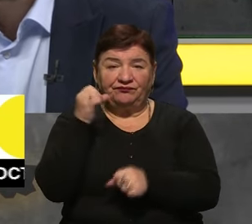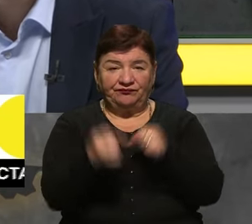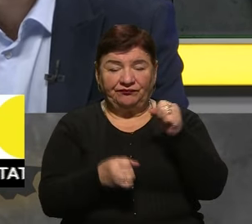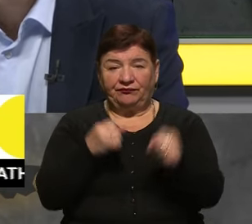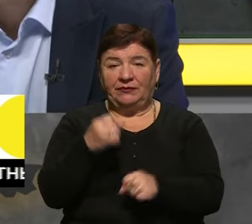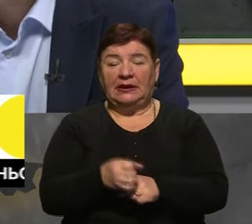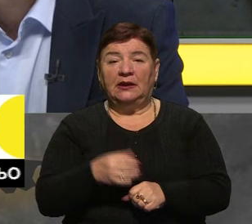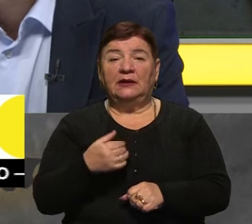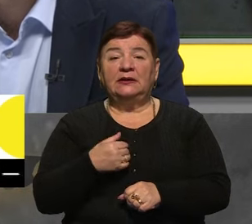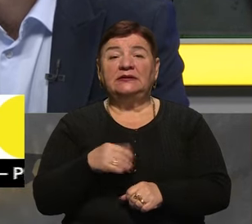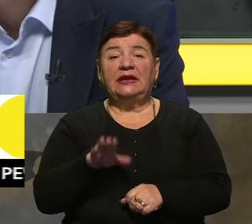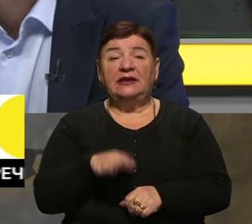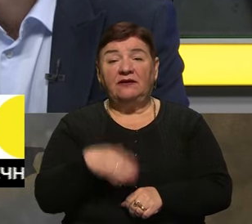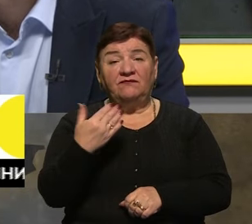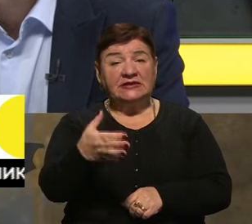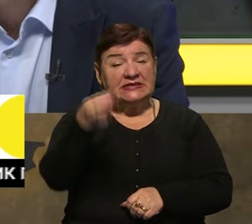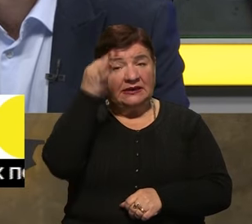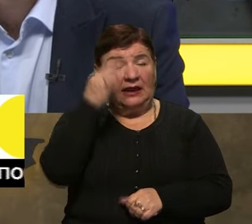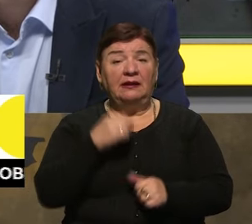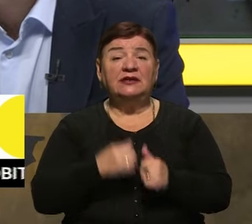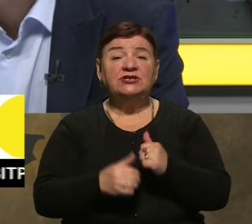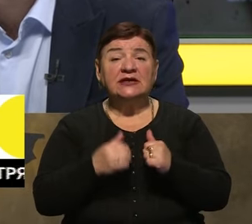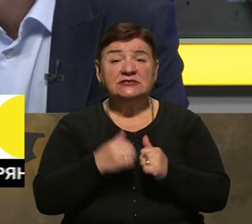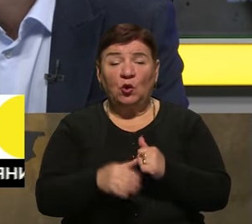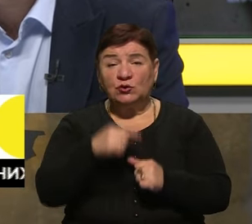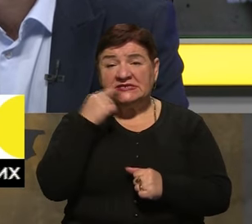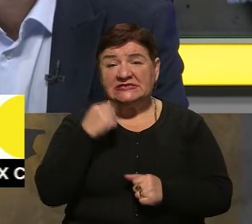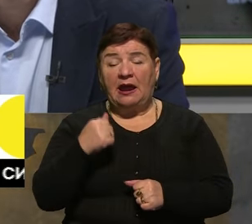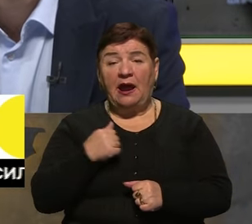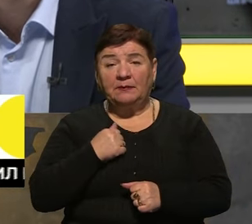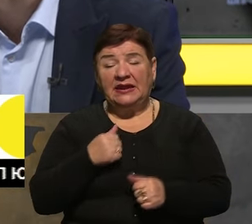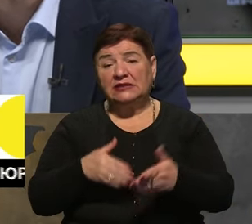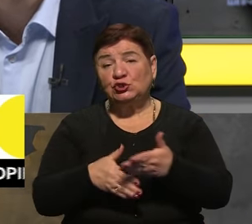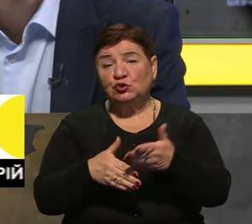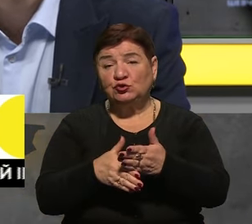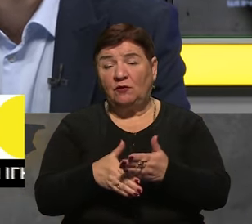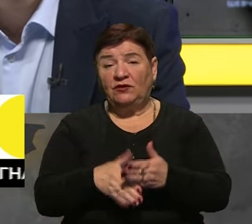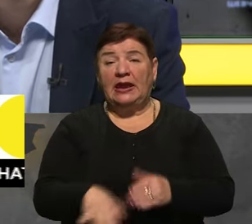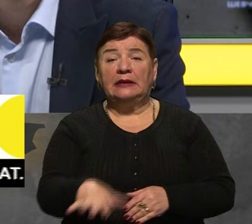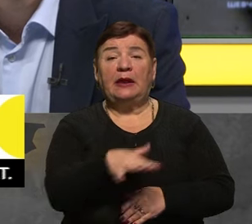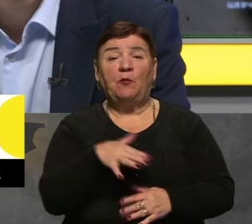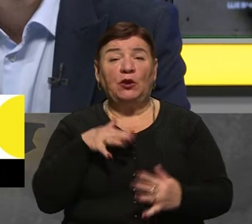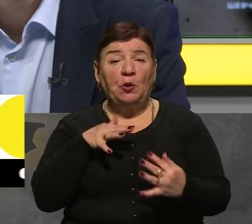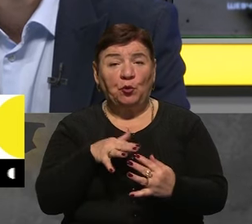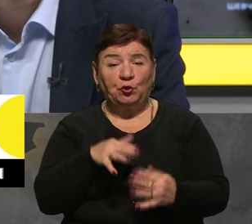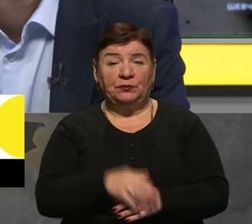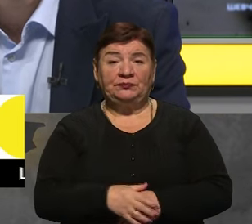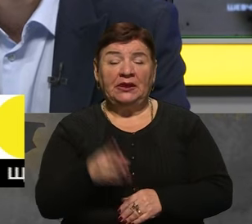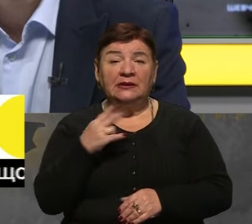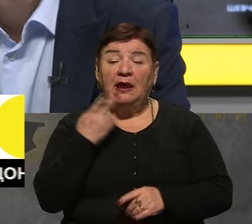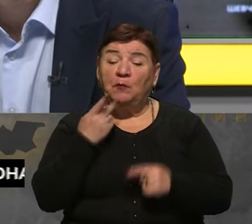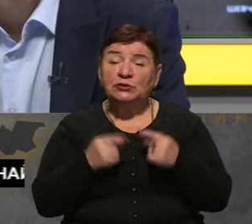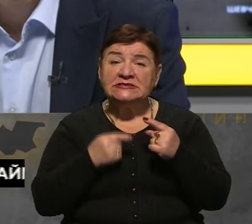Власне, впіві дрони, які ви згадали, чи часто російська армія застосовує їх на полі бою? Так,